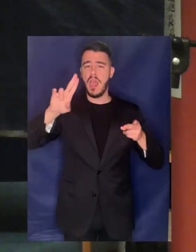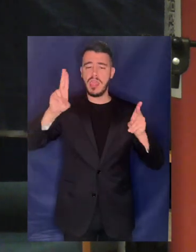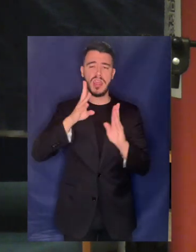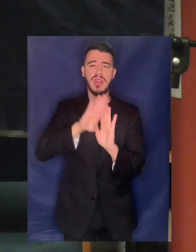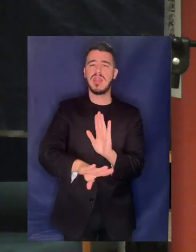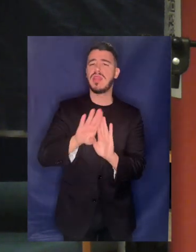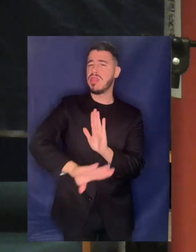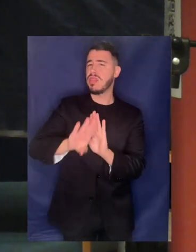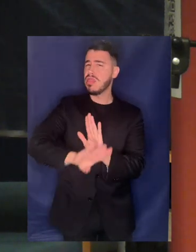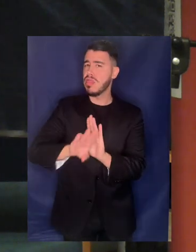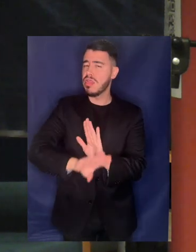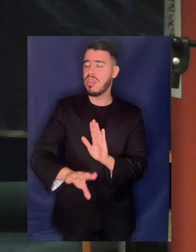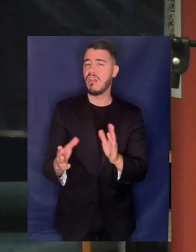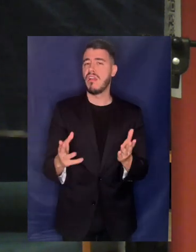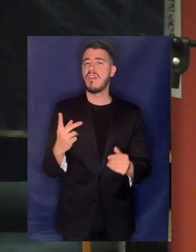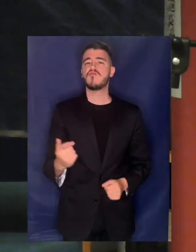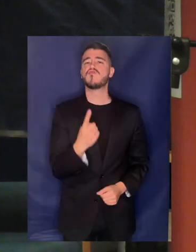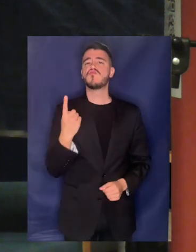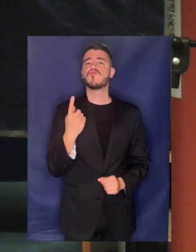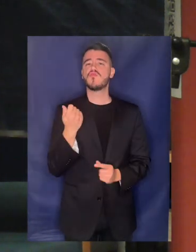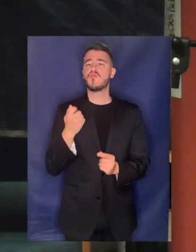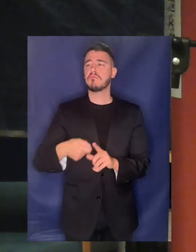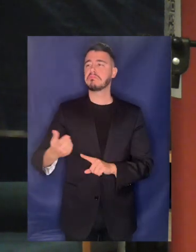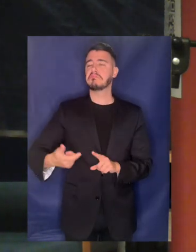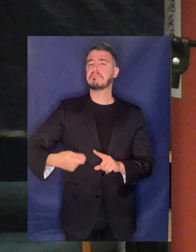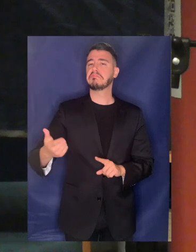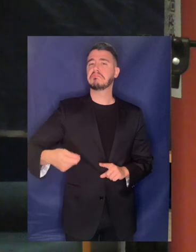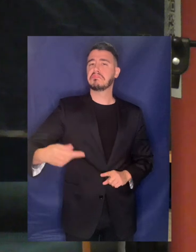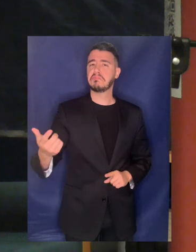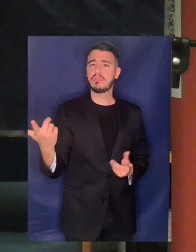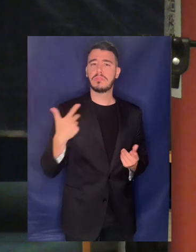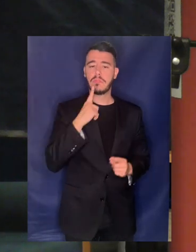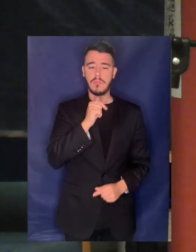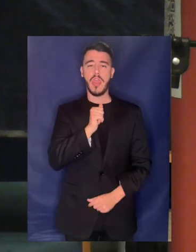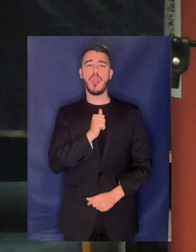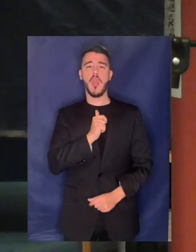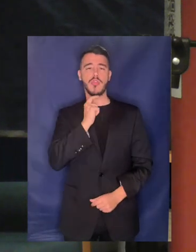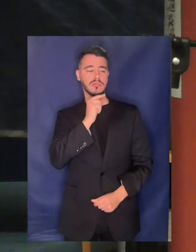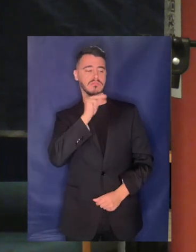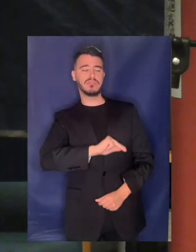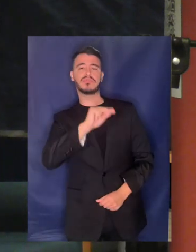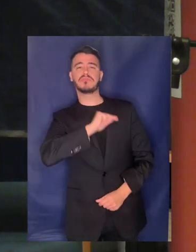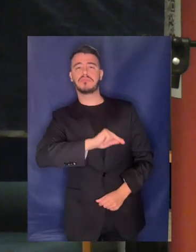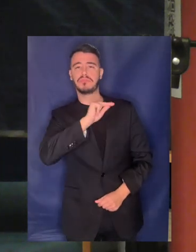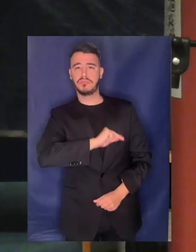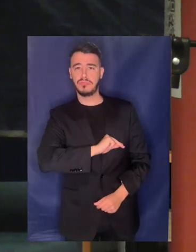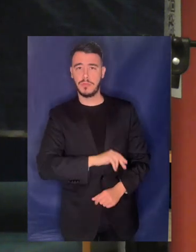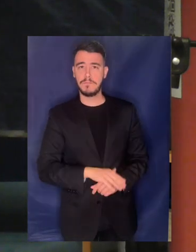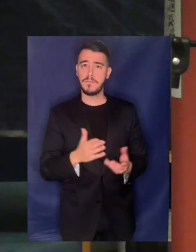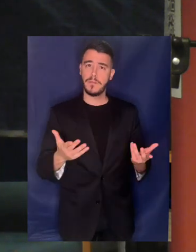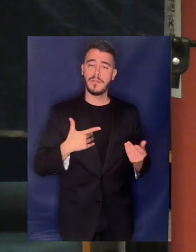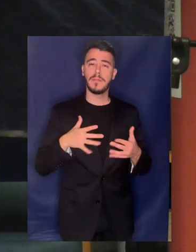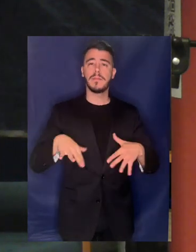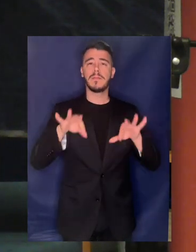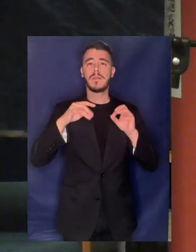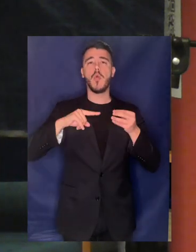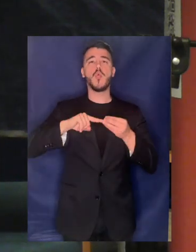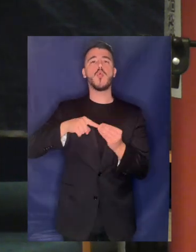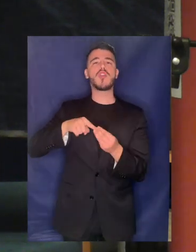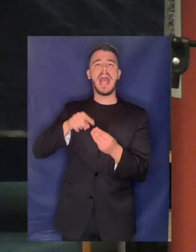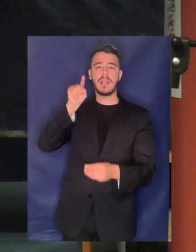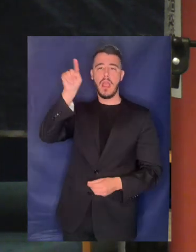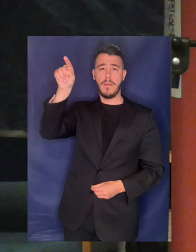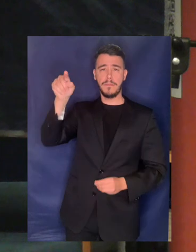του νερού και συνήθως πεταμένα λεφτά τα οποία καταλήγουν σε τσέπες των ιδιωτών Να ξεκινήσουμε από την Βουδαπέστη όπου το 97